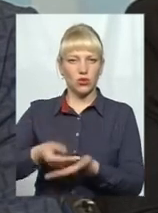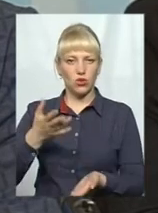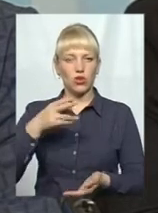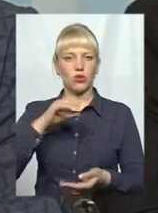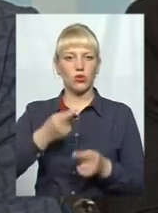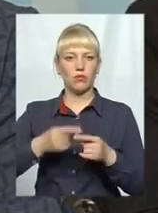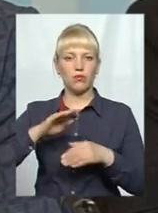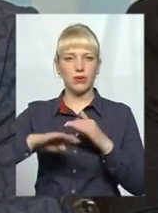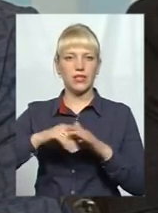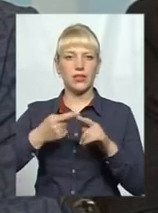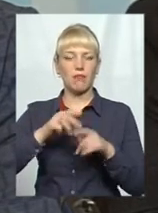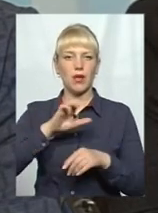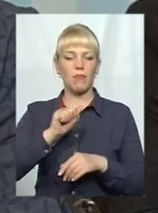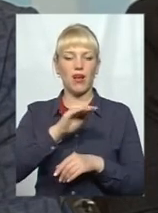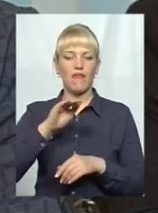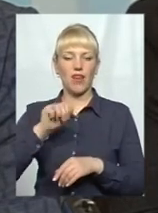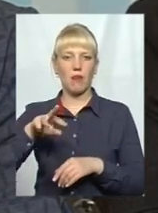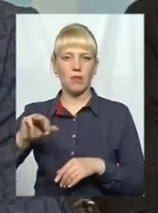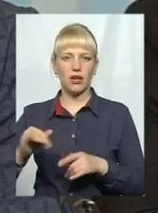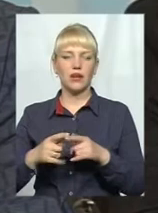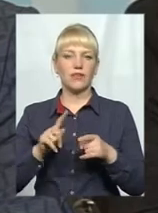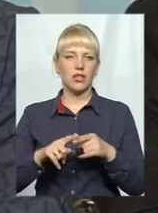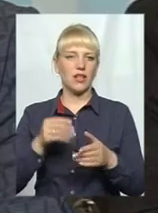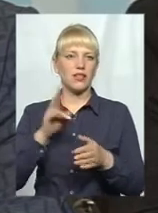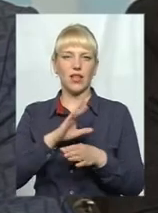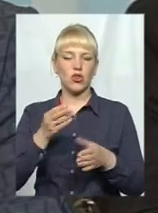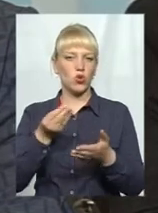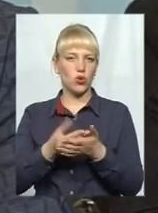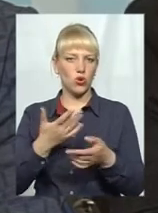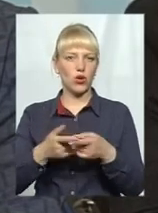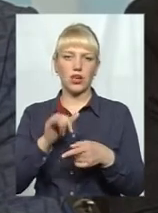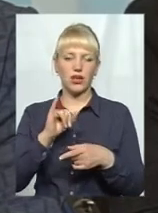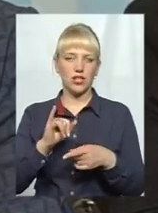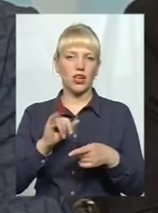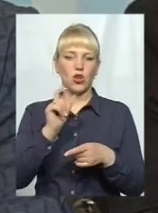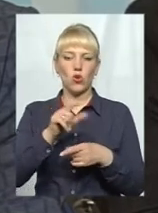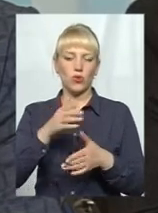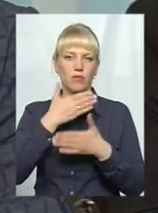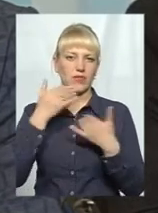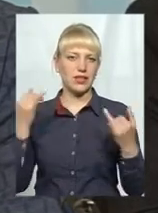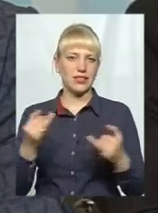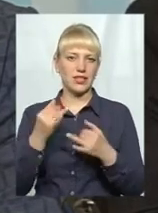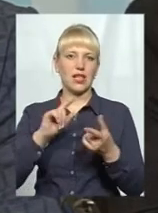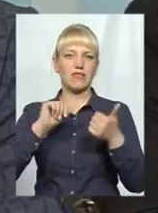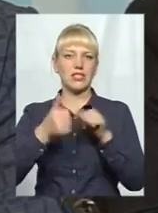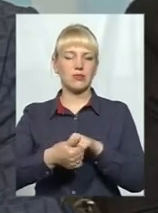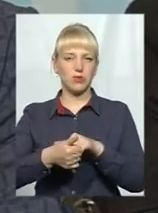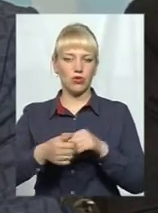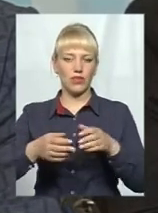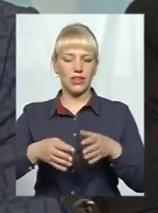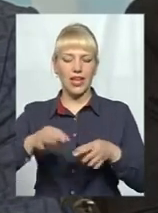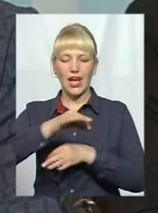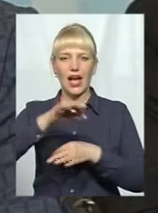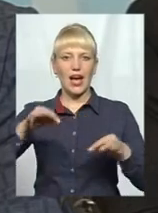то біцими мафами, так званими, вона коштує недорого. І людям нецікаво змінювати архетип і